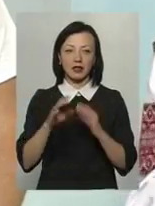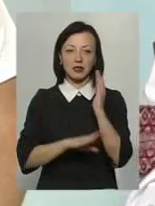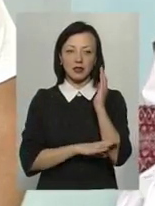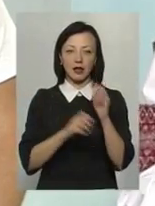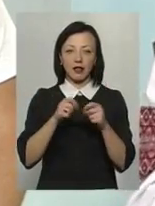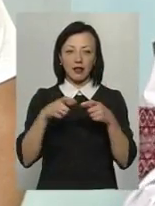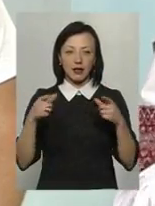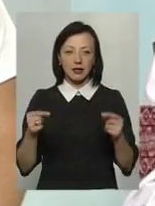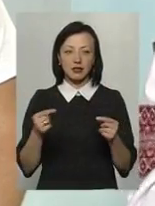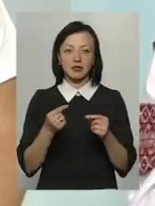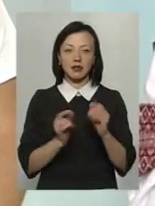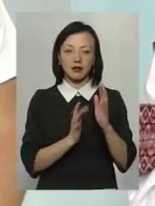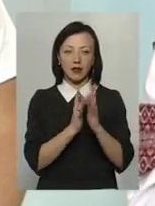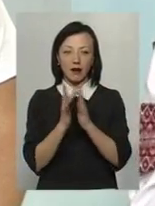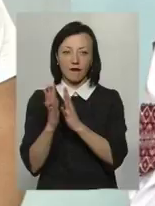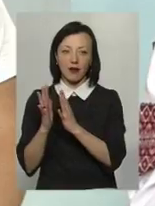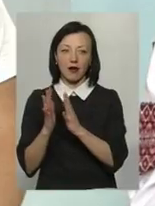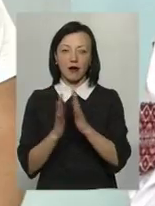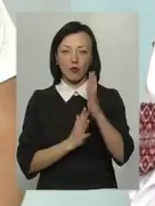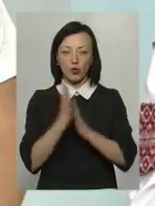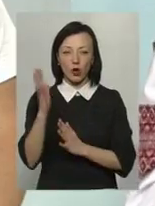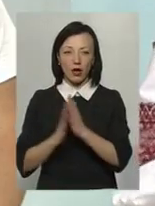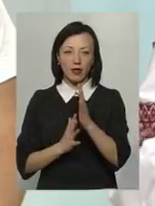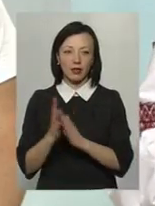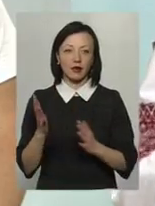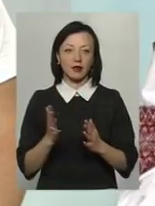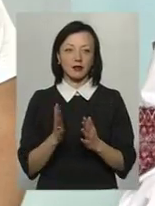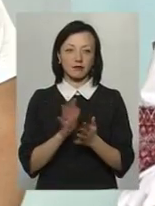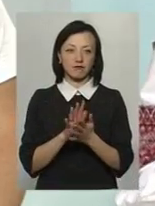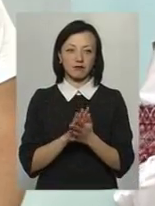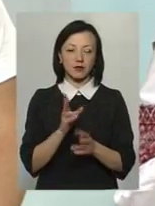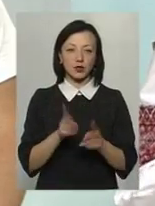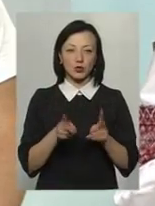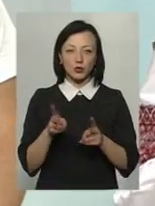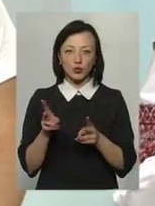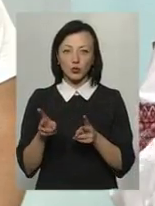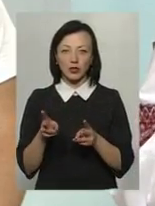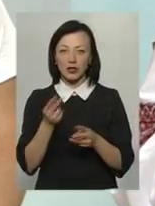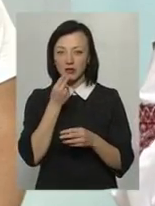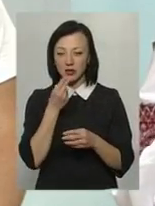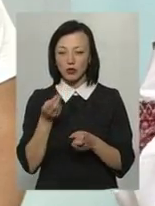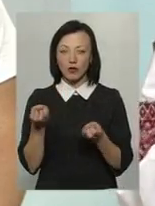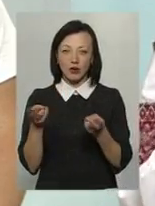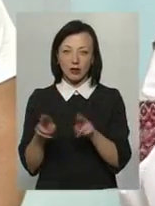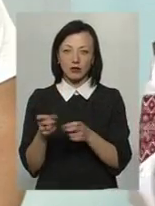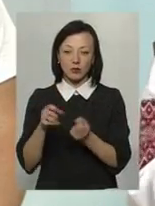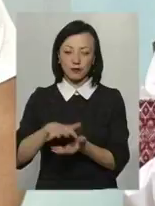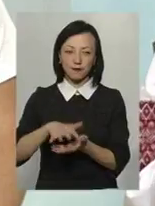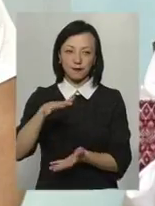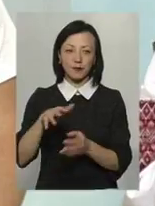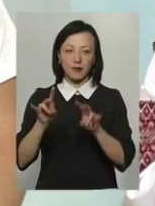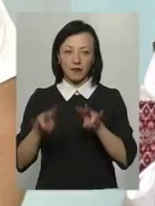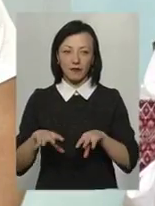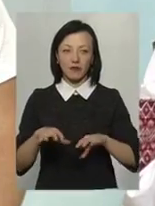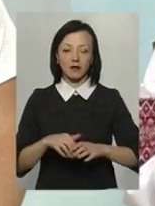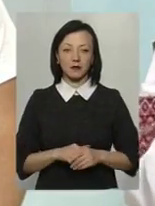листя і так далі, це трава, бур'яни, кухні, всі рештки. Все це можна компостувати тут же.